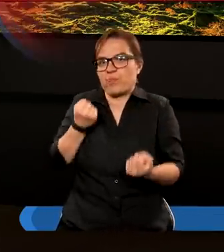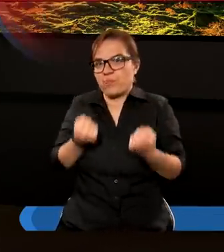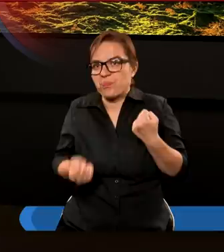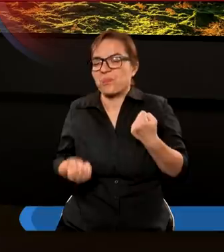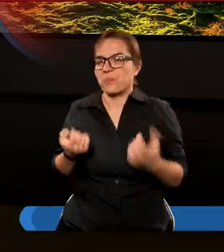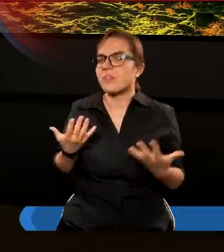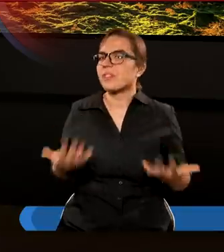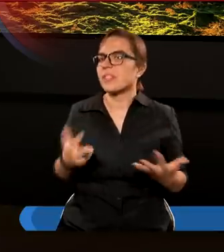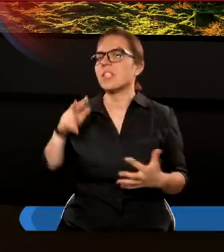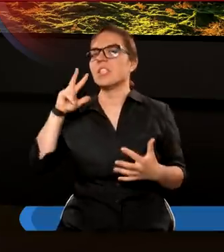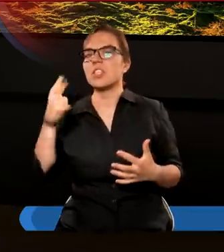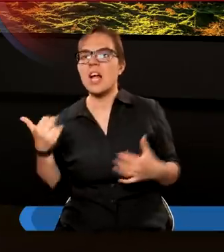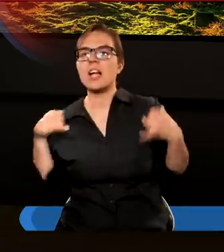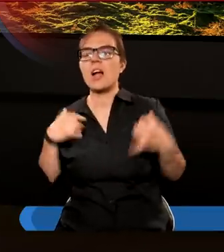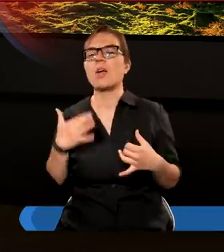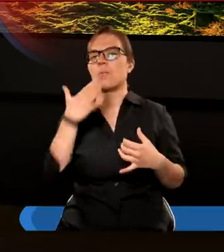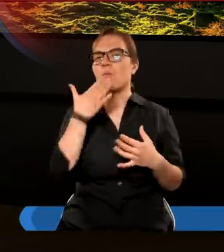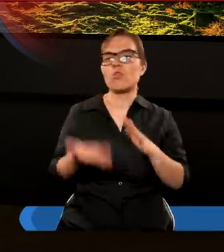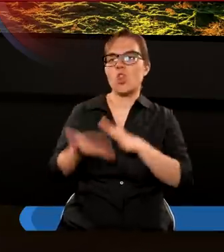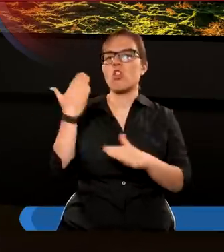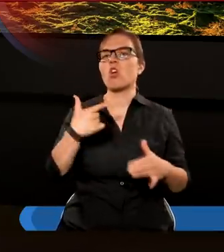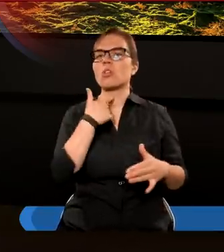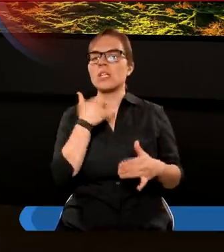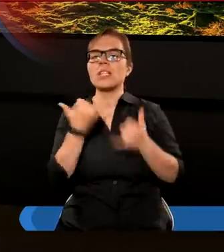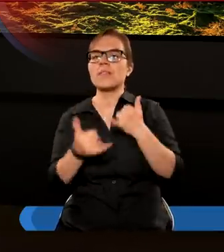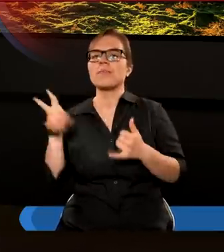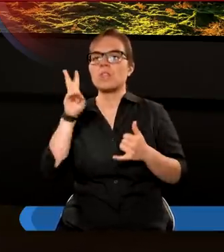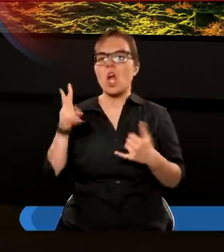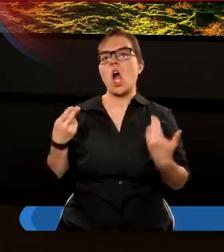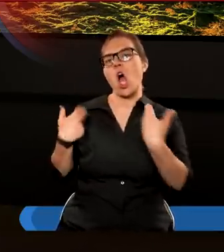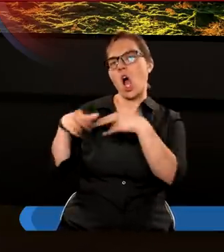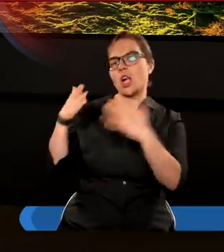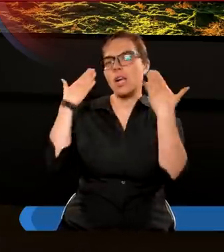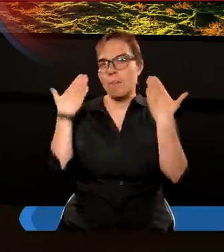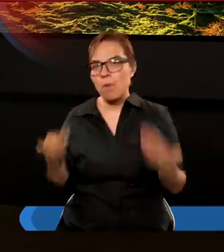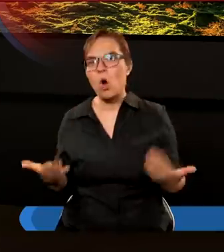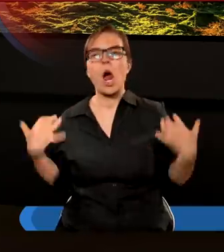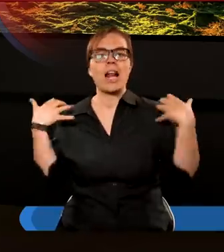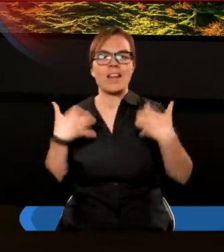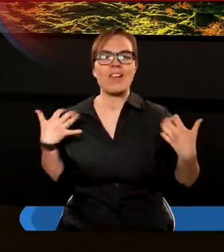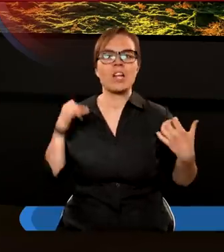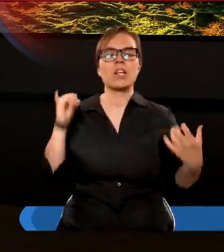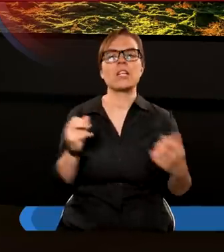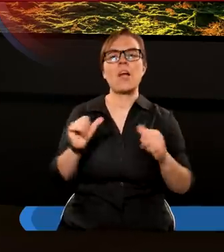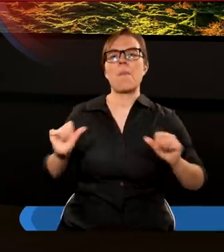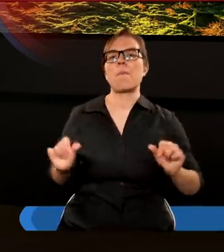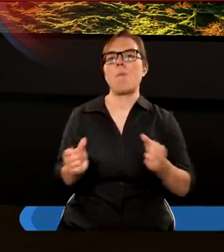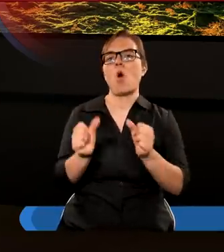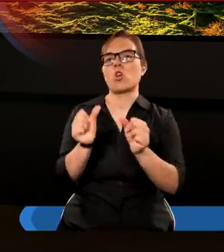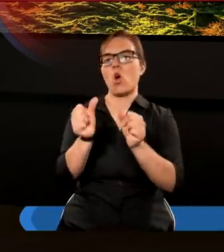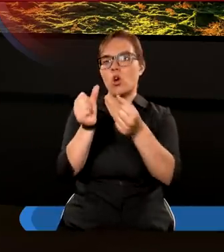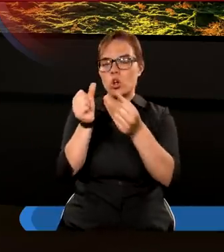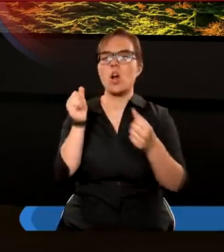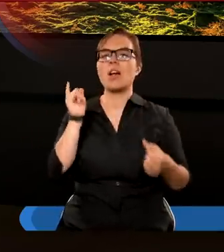Trzeci anioł szedł za nimi mówiąc donośnym głosem, jeżeli ktoś odda pokłon zwierzęciu i posągowi